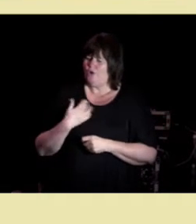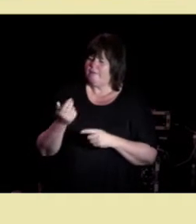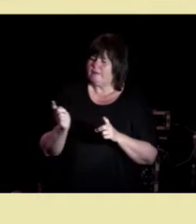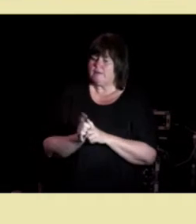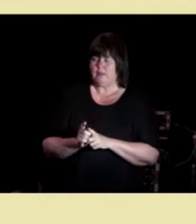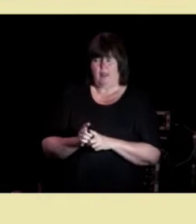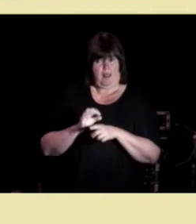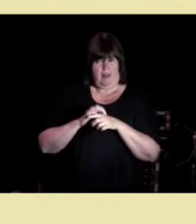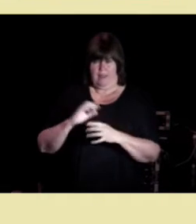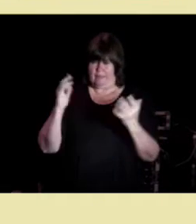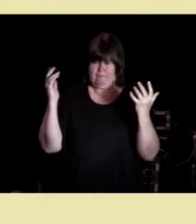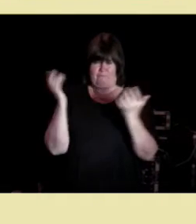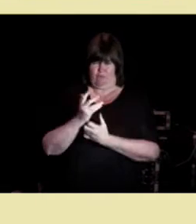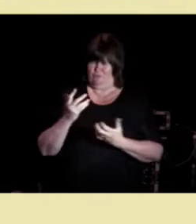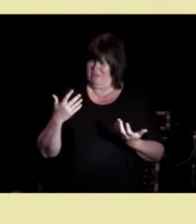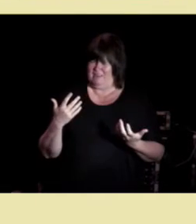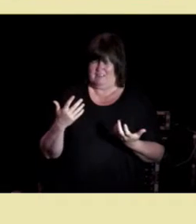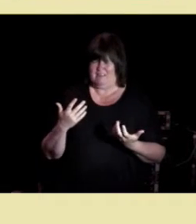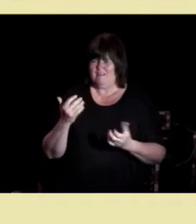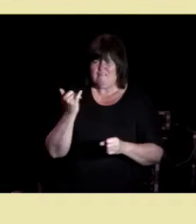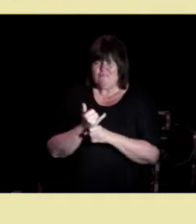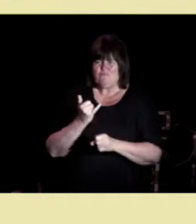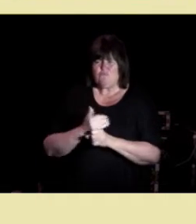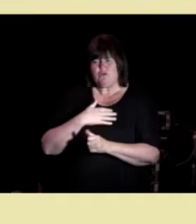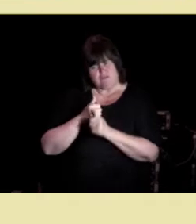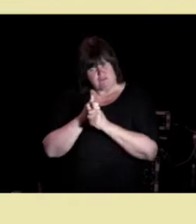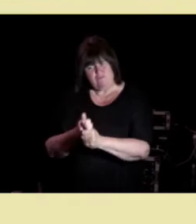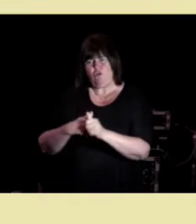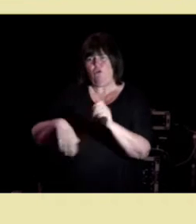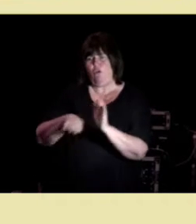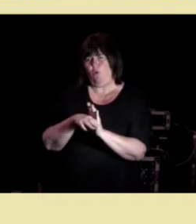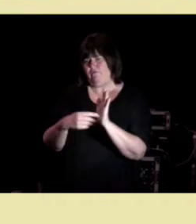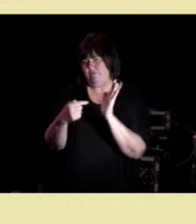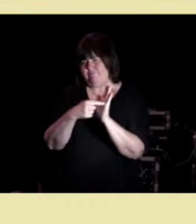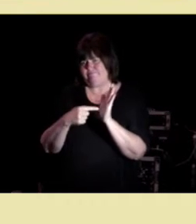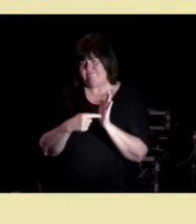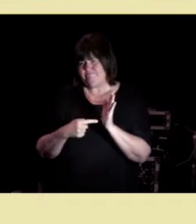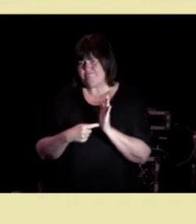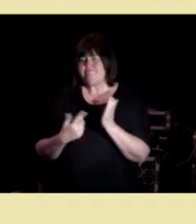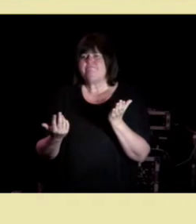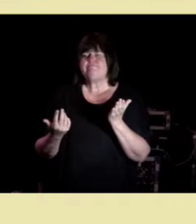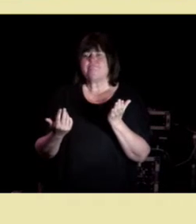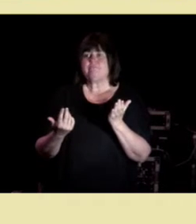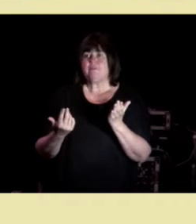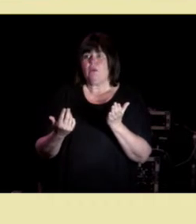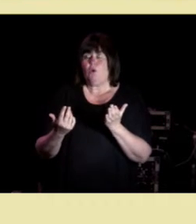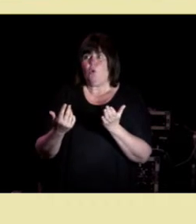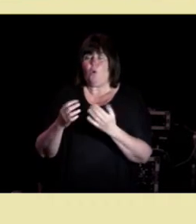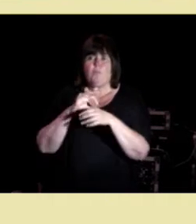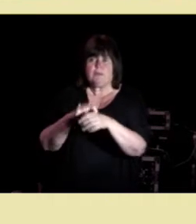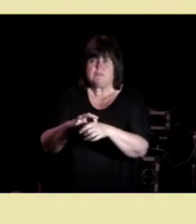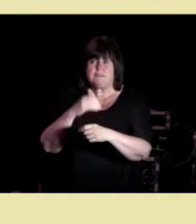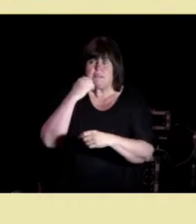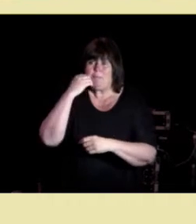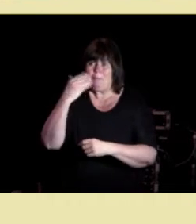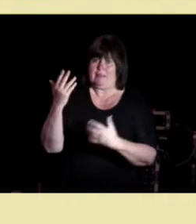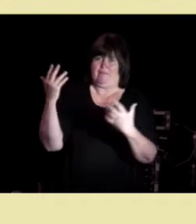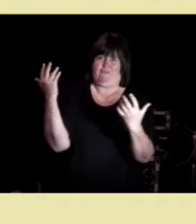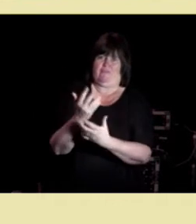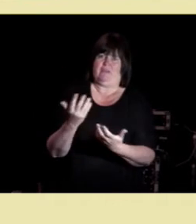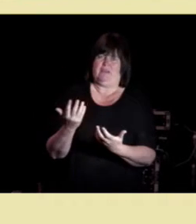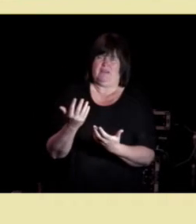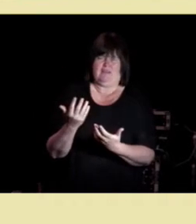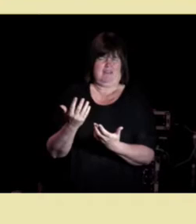forvirret om hvordan de skal etterkomme lovens bokstav. Og pasientene blir forvirret. Og dette skaper